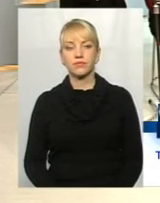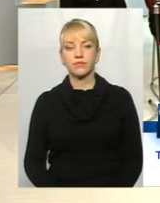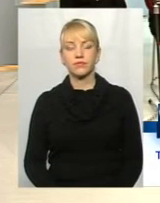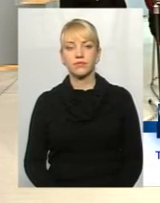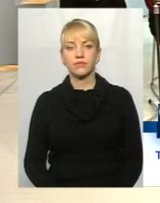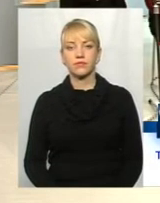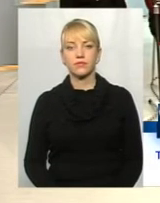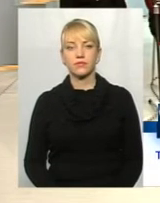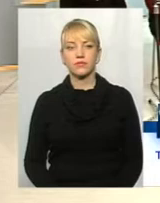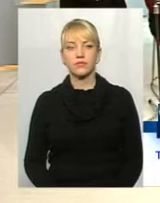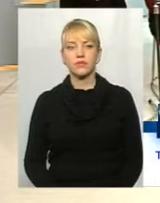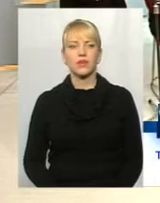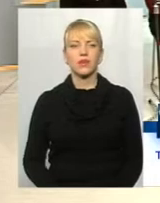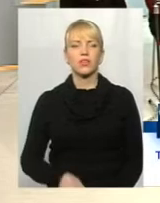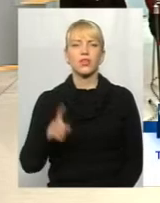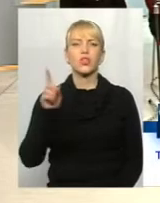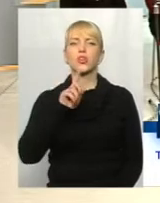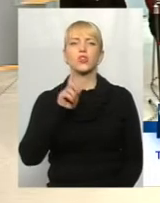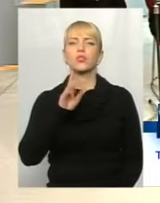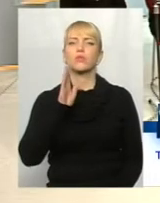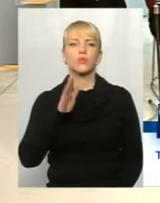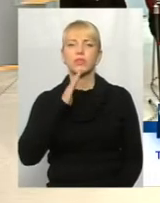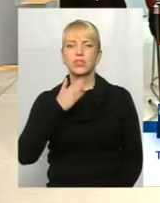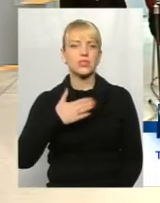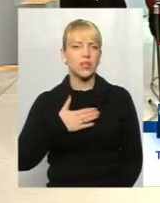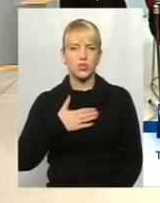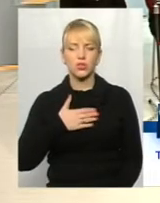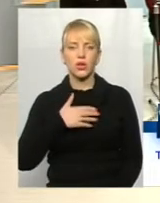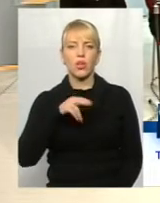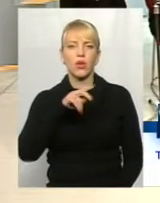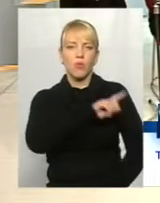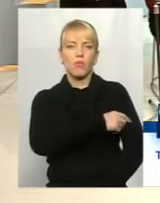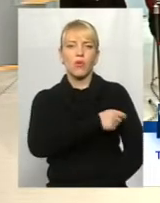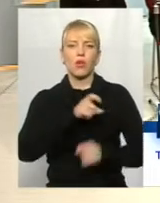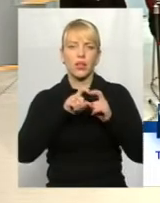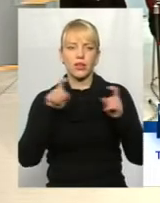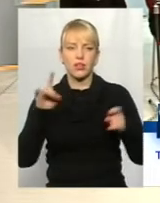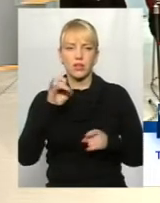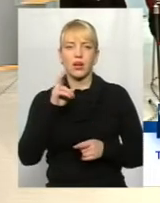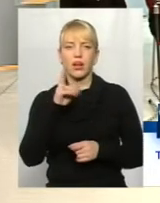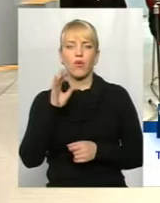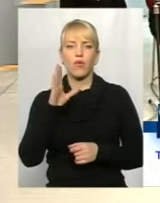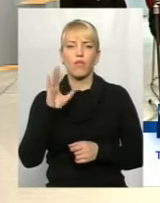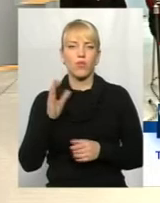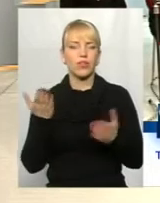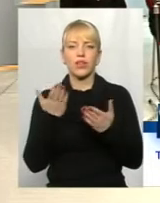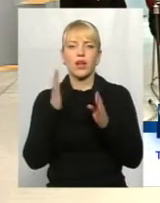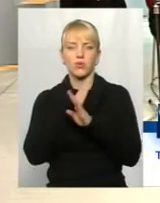Що там з третією поліклінікою в наших будинках? Раку. Яка доля, будь ласка.